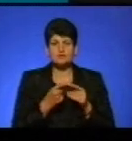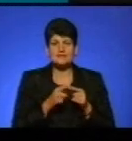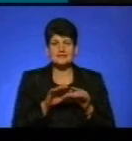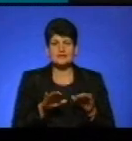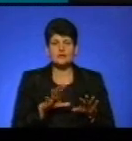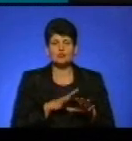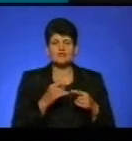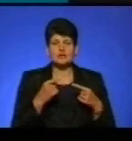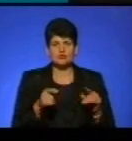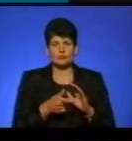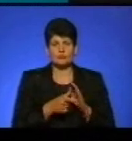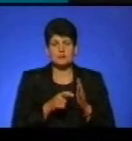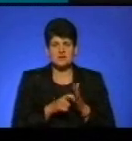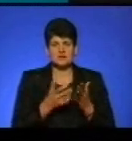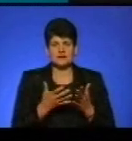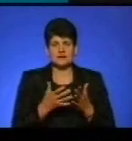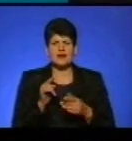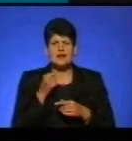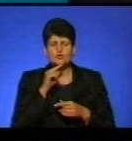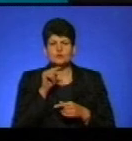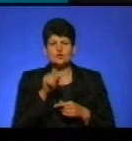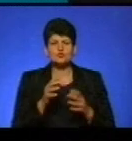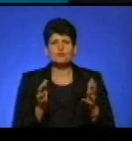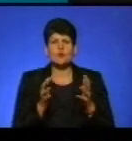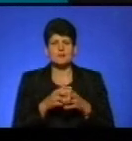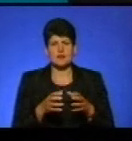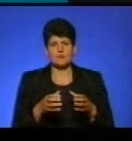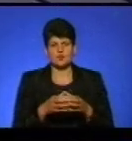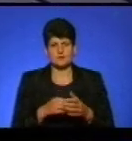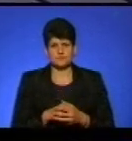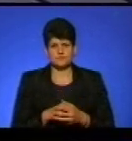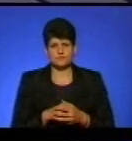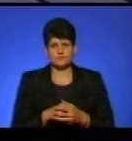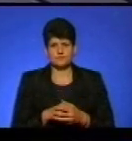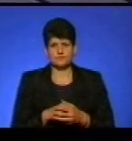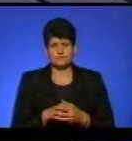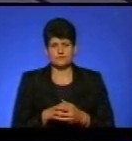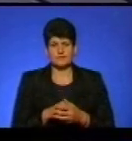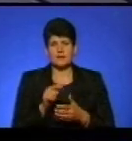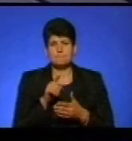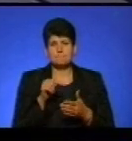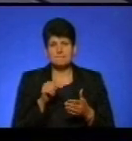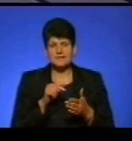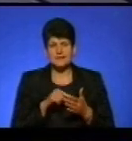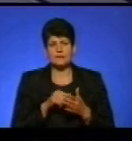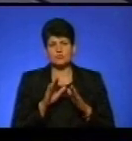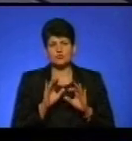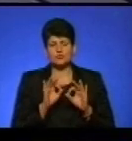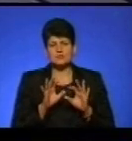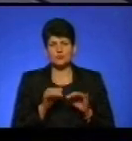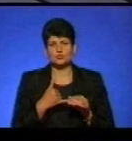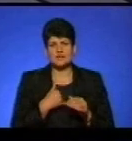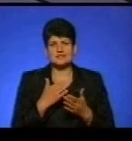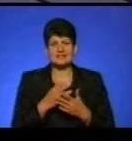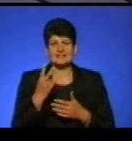в іншому приміщенні. Яка економія з того, що ми об'єднаємо групи? Я вам сказав так. Якщо буду розказувати, то в нас є